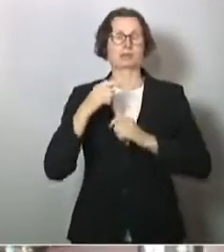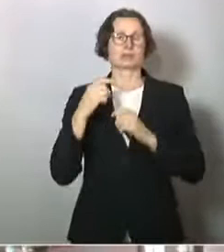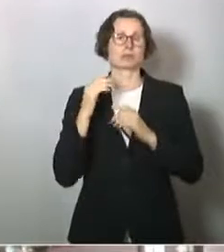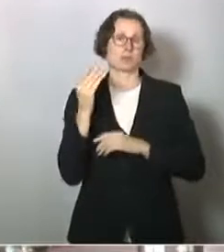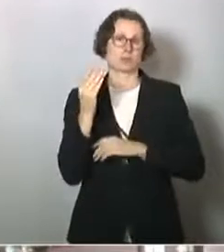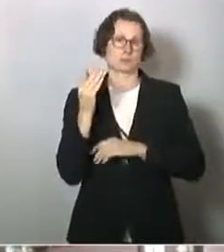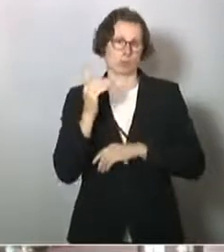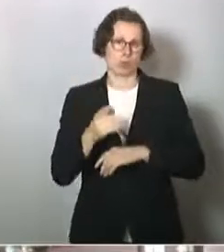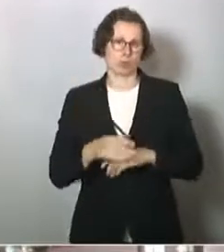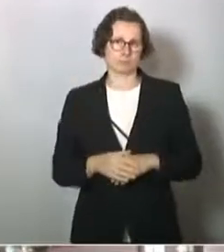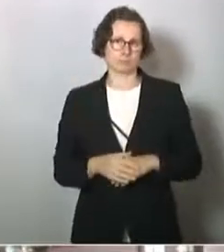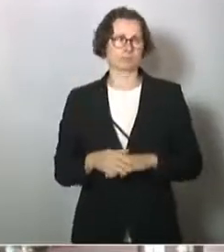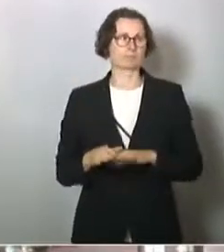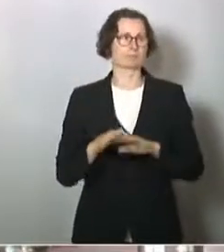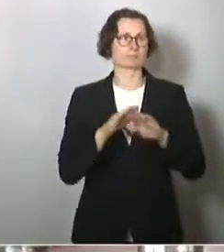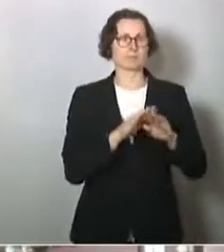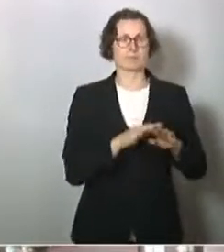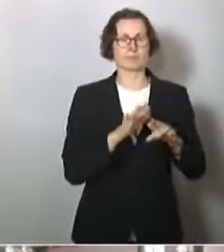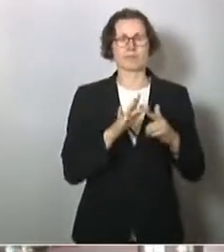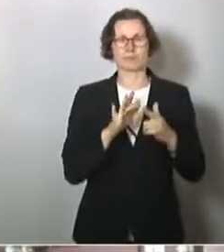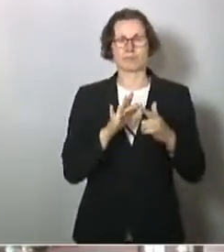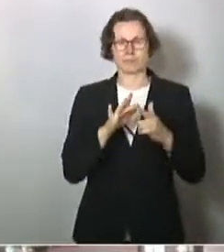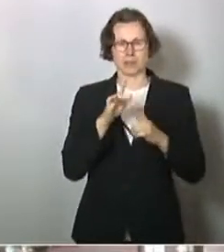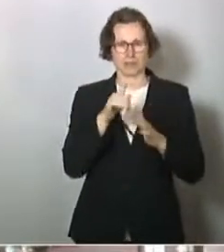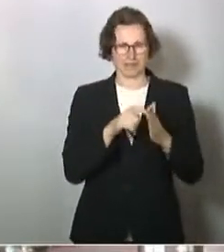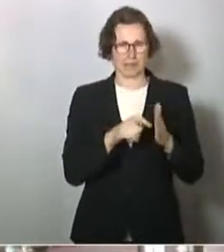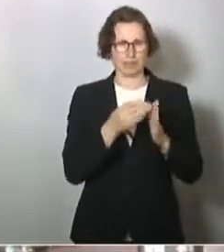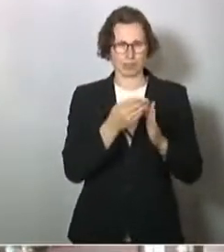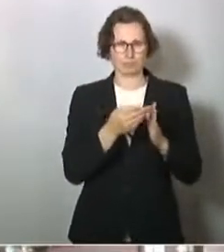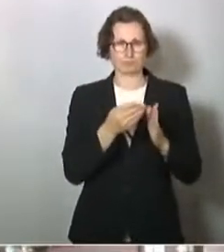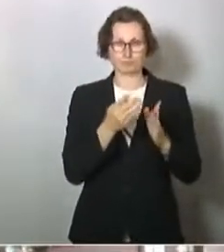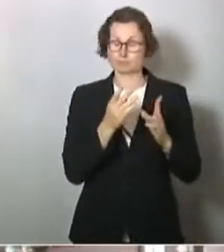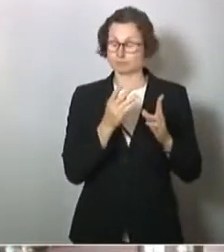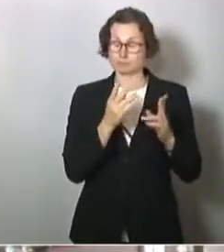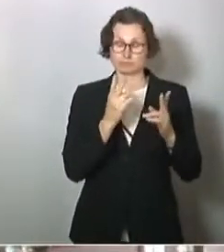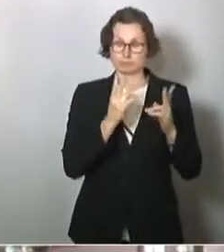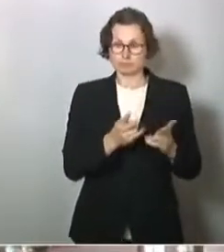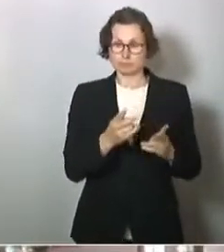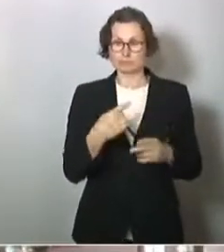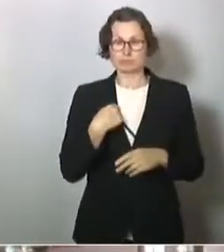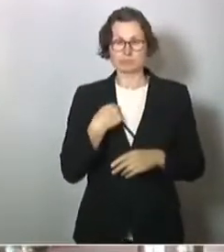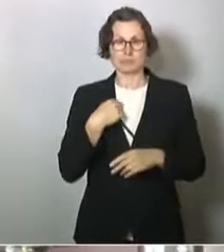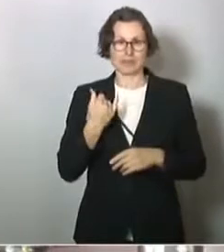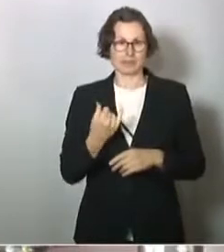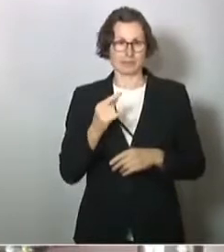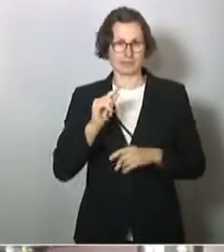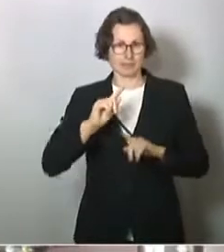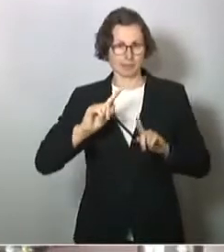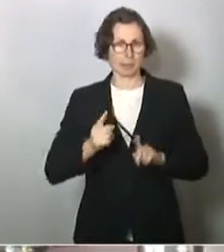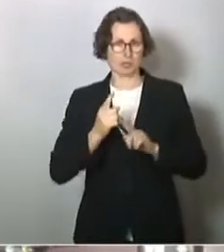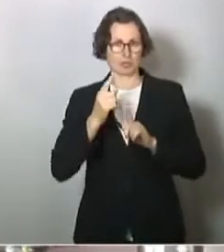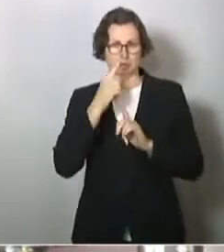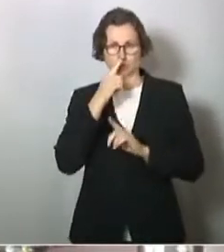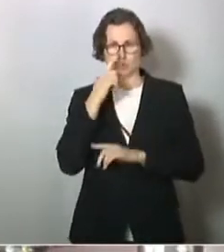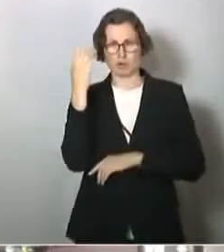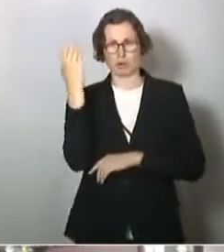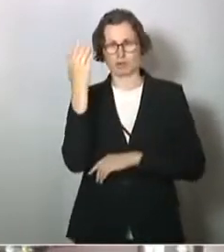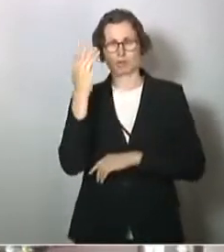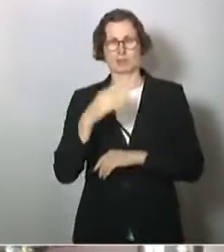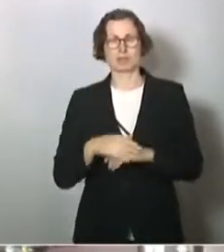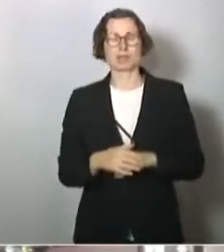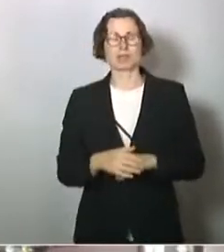sollen. Das Zweite ist, zu den Bedingungen hast du völlig recht. Das habe ich jetzt auch ein bisschen vielleicht zu wenig betont. Und ich glaube, dass